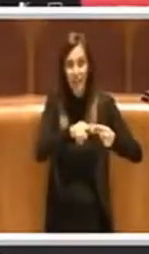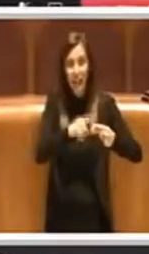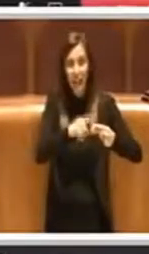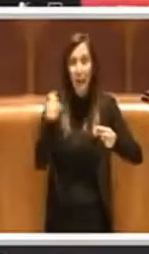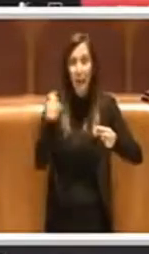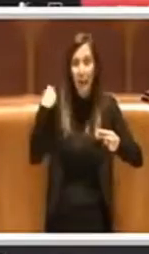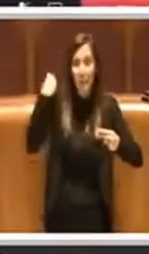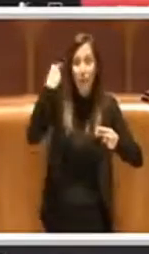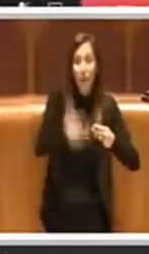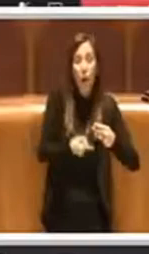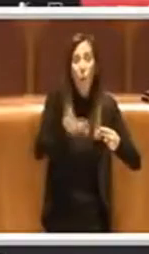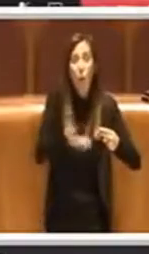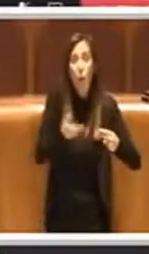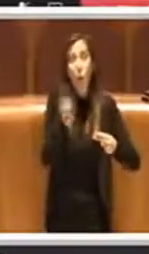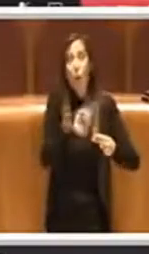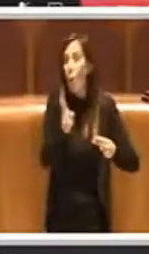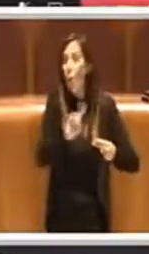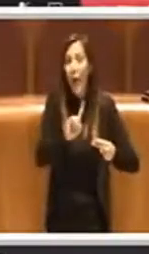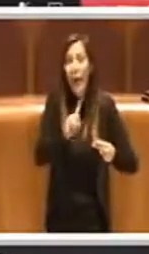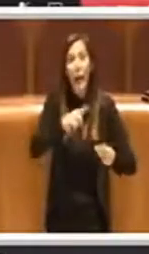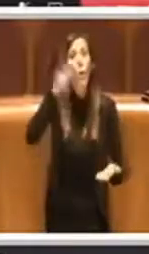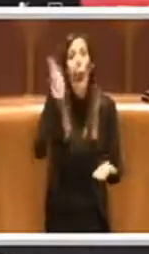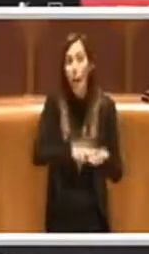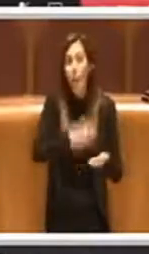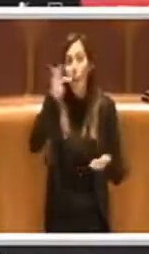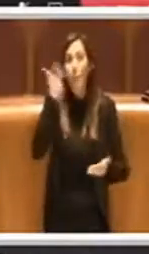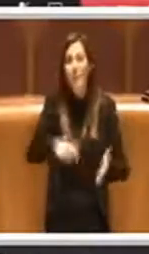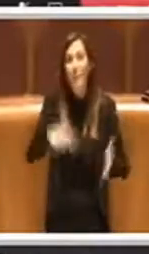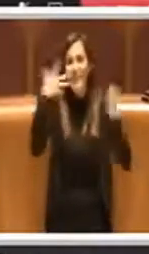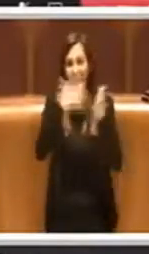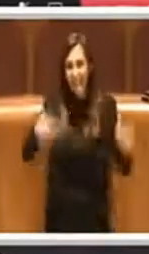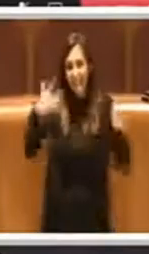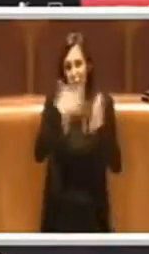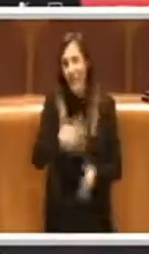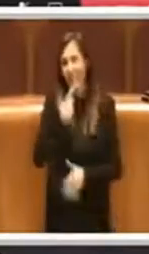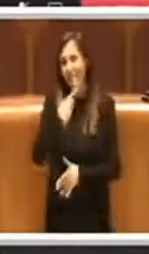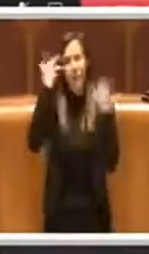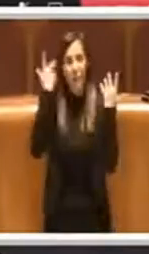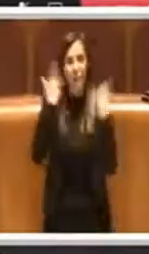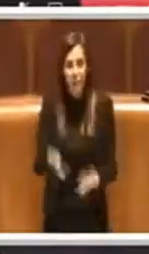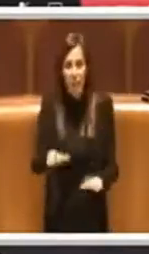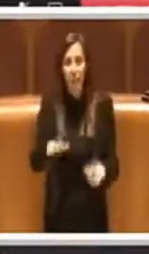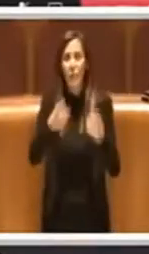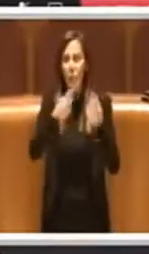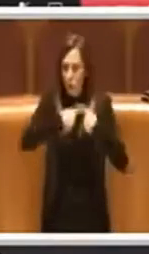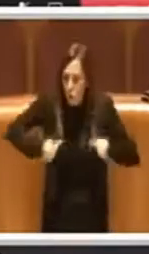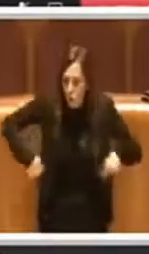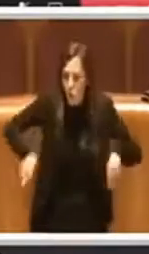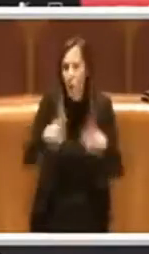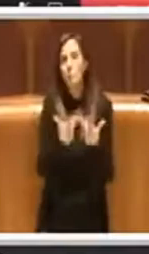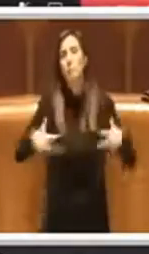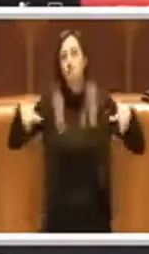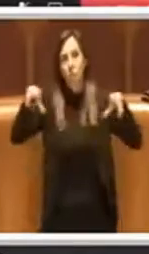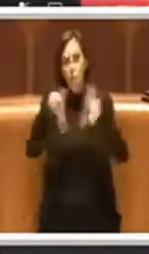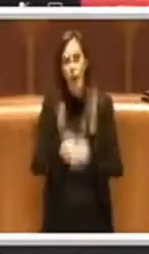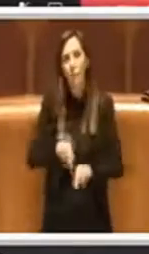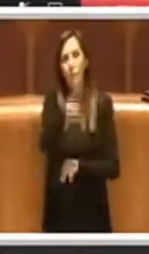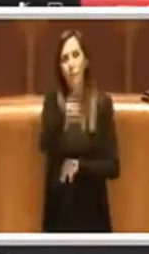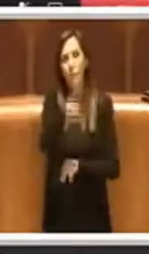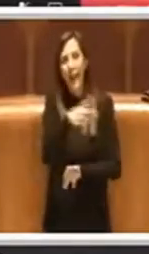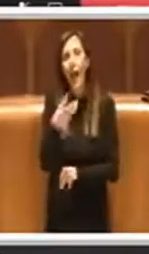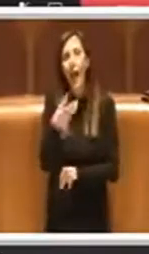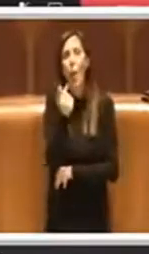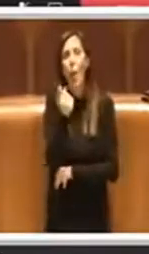approvabili per le difficoltà che abbiamo lungamente parlato. Abbiamo fatto, lo ridico, nel piano economico